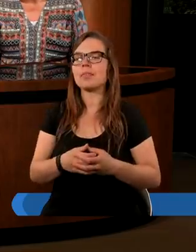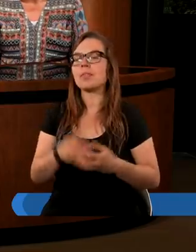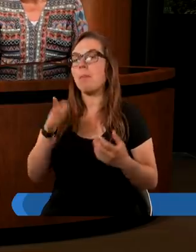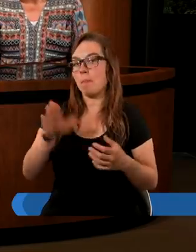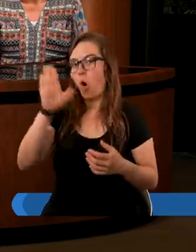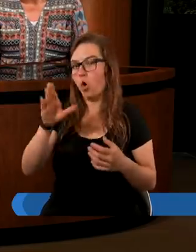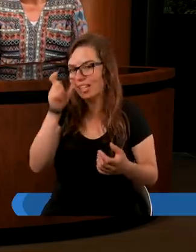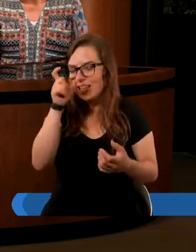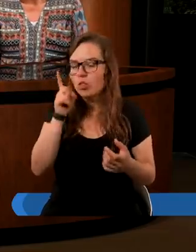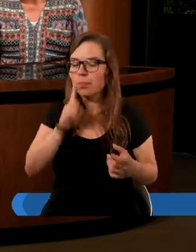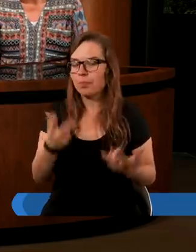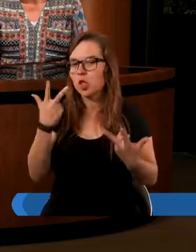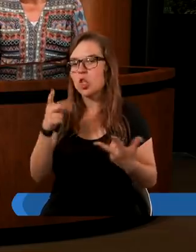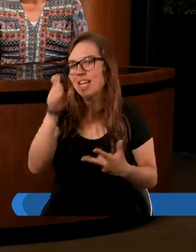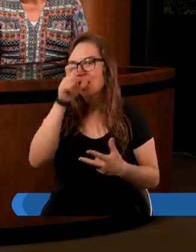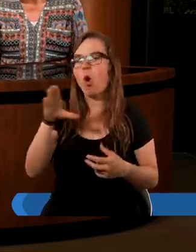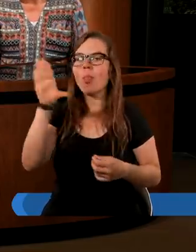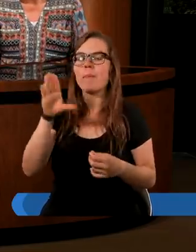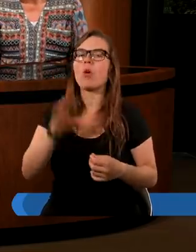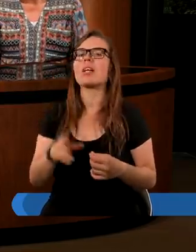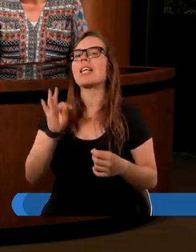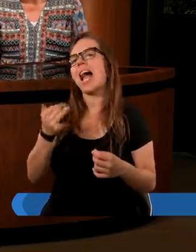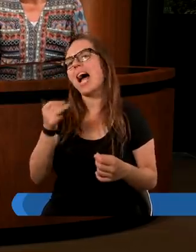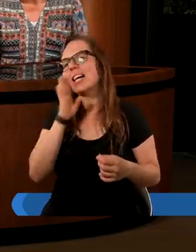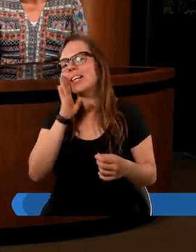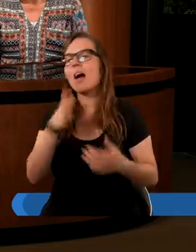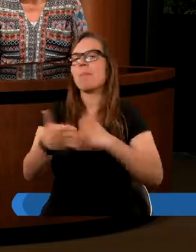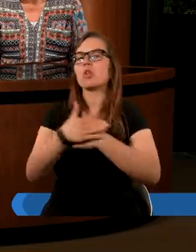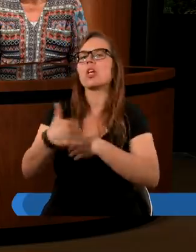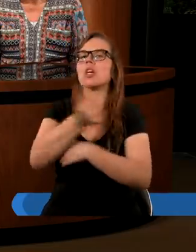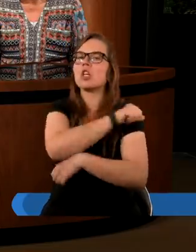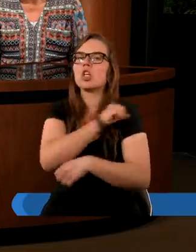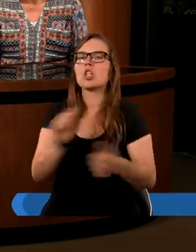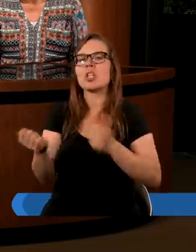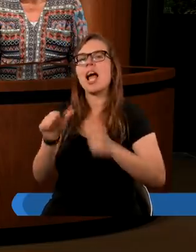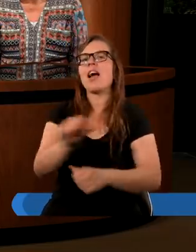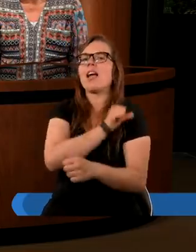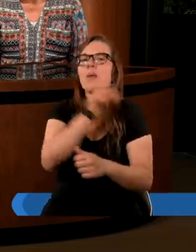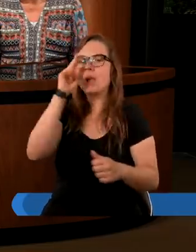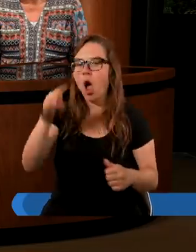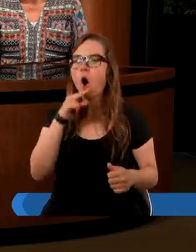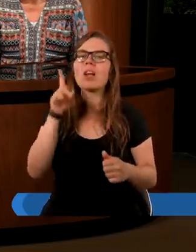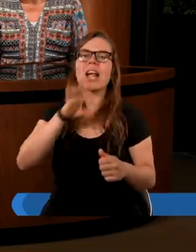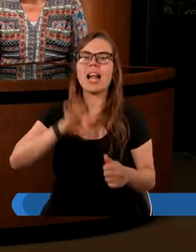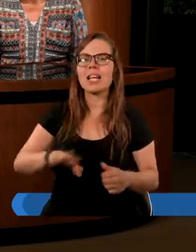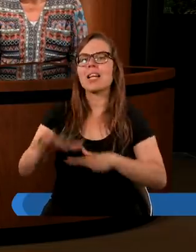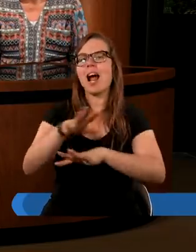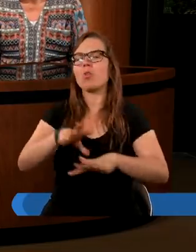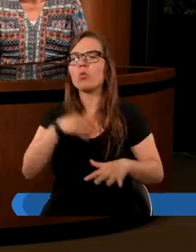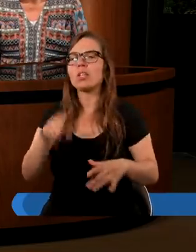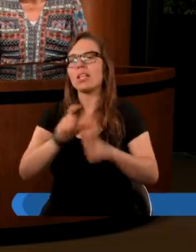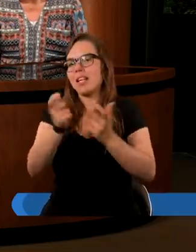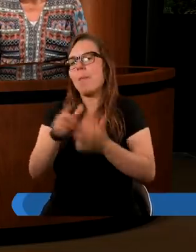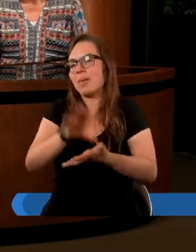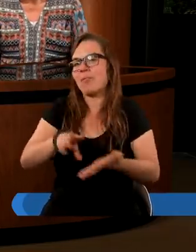boskie, nie? Trzy istoty boskie. Tak jak przy chcie imię Ojca, Syna i Ducha Świętego. Zresztą